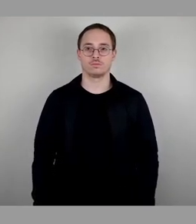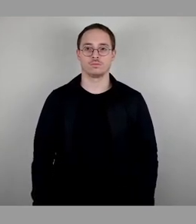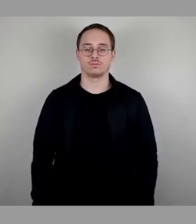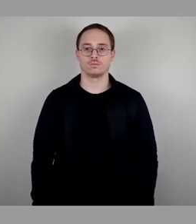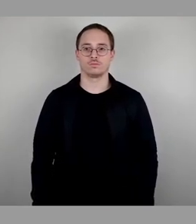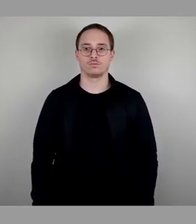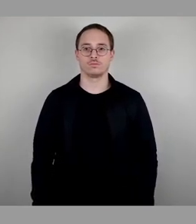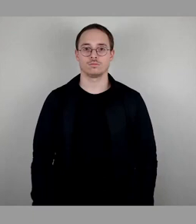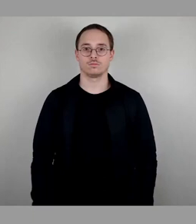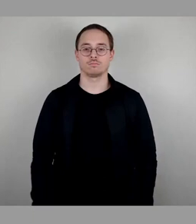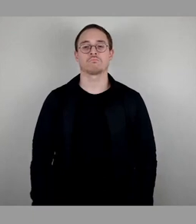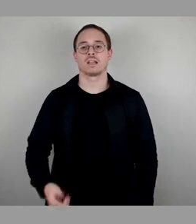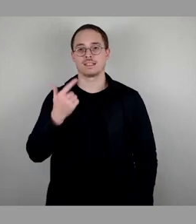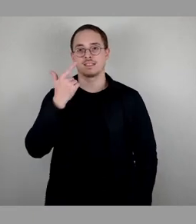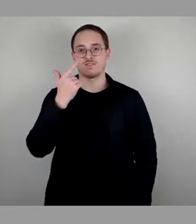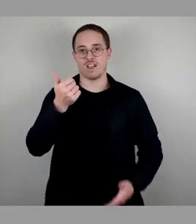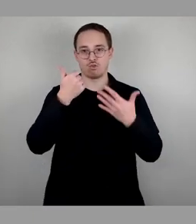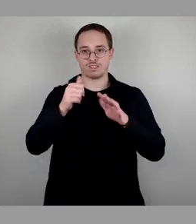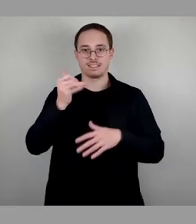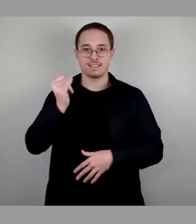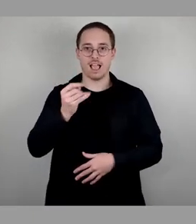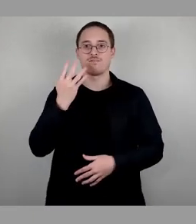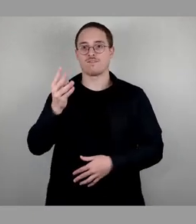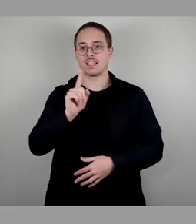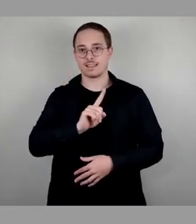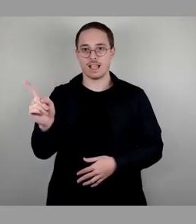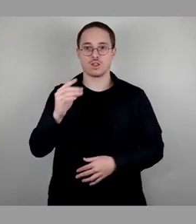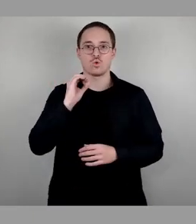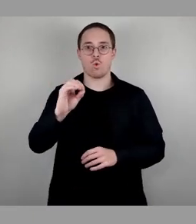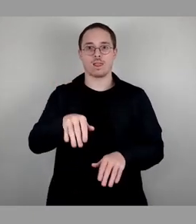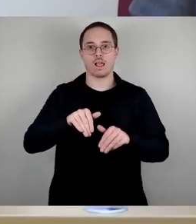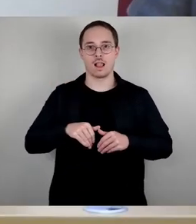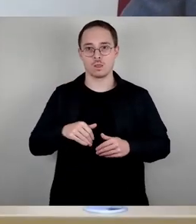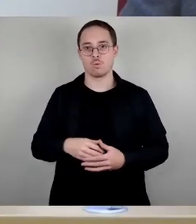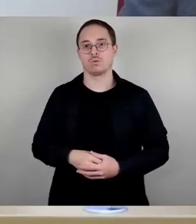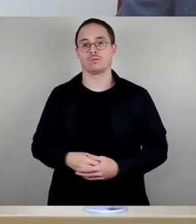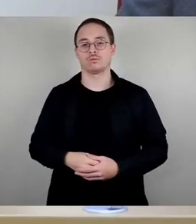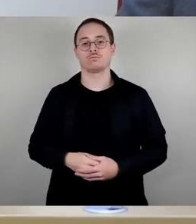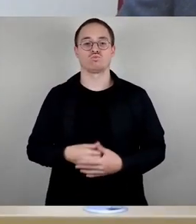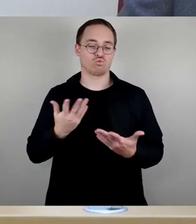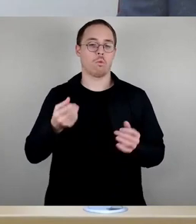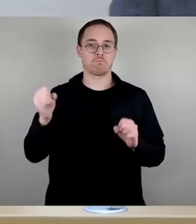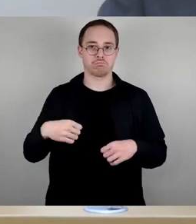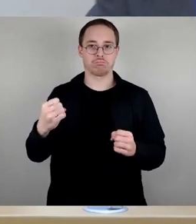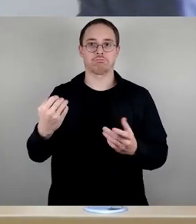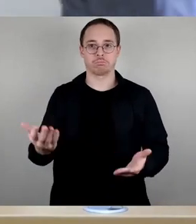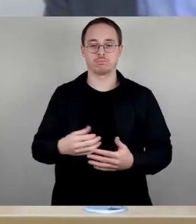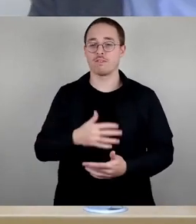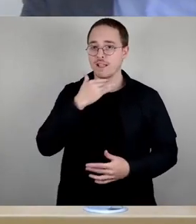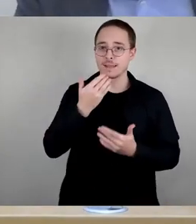Mit 62 Ja, 4 Nein, Null Enthaltung entsprechend so beschlossen. Vielen Dank. Bevor wir